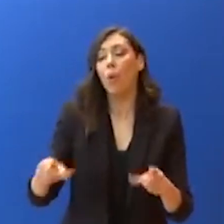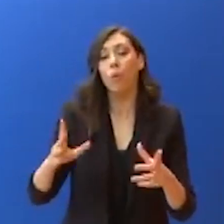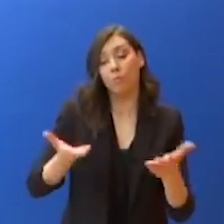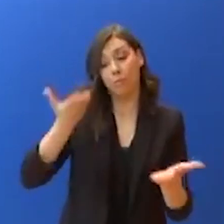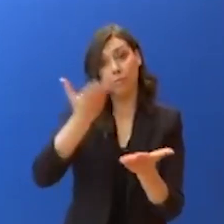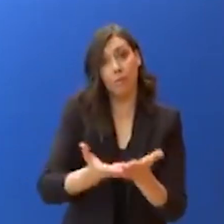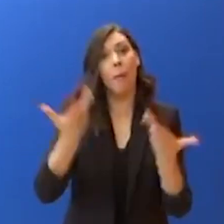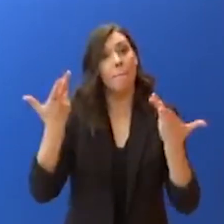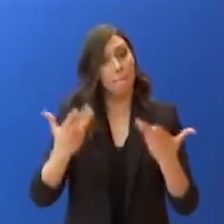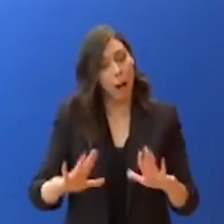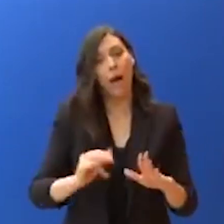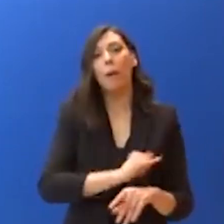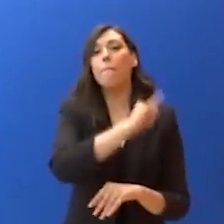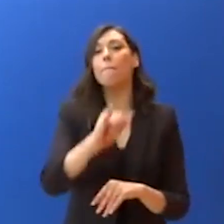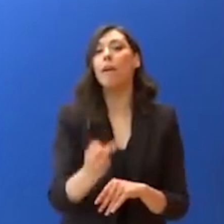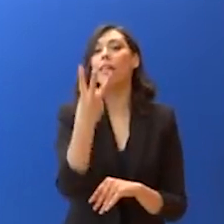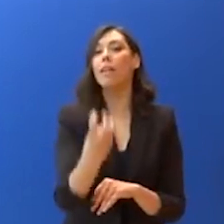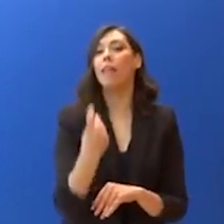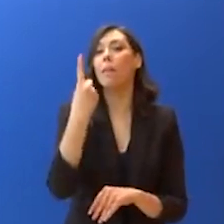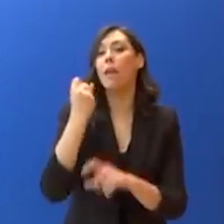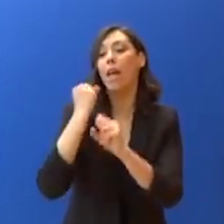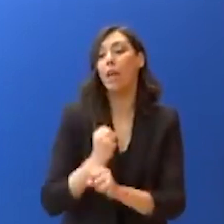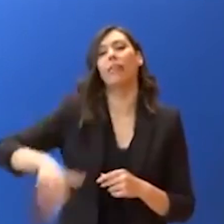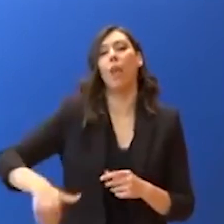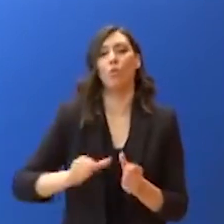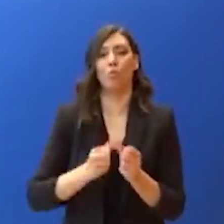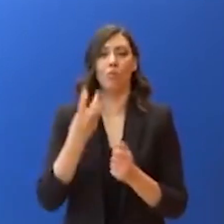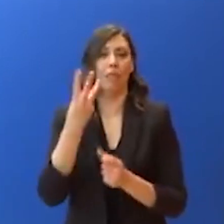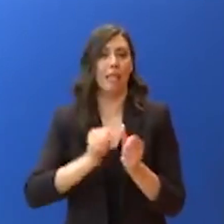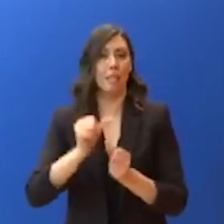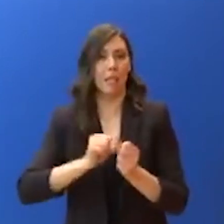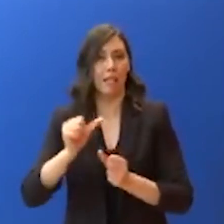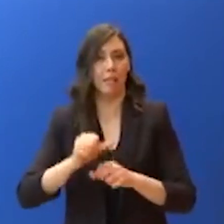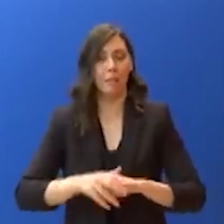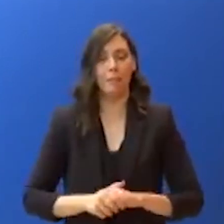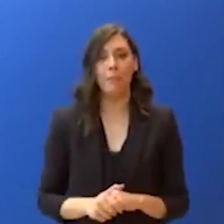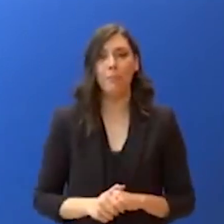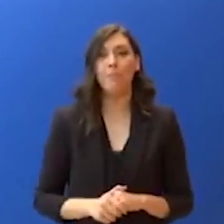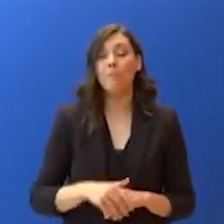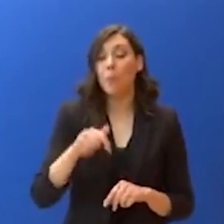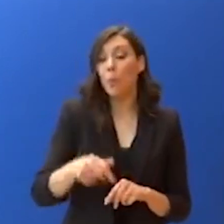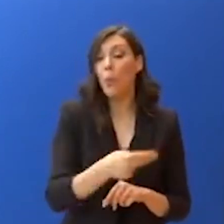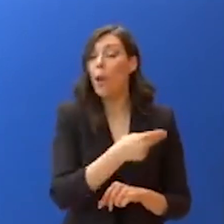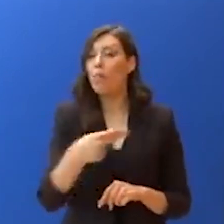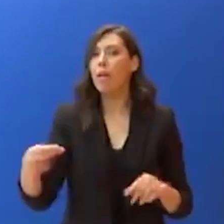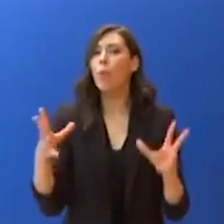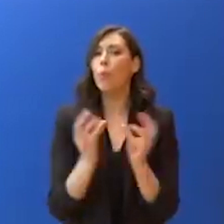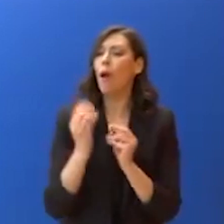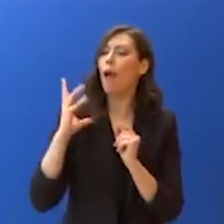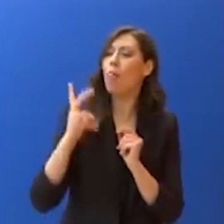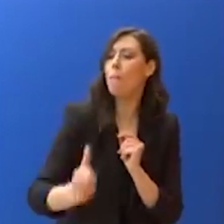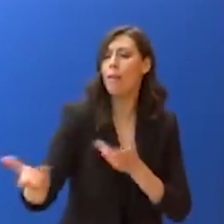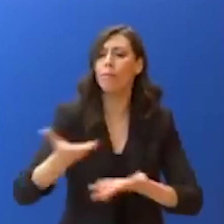αίτησή τους υποβλήθηκε έως και τις 31 Ιανουαρίου 2020. Αναφορικά τώρα με την καθημερινότητα και την ψηφιακή διακυβέρνηση.